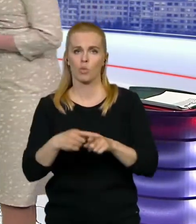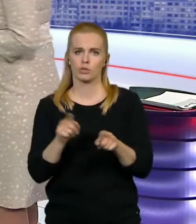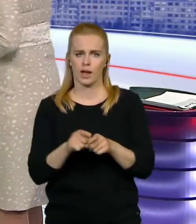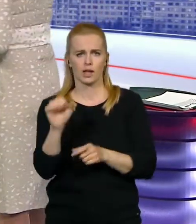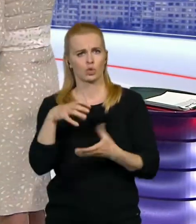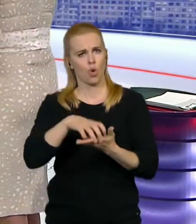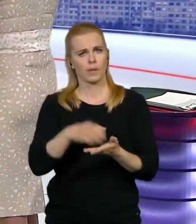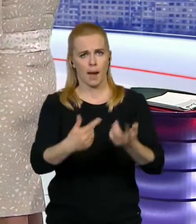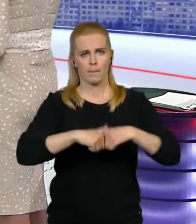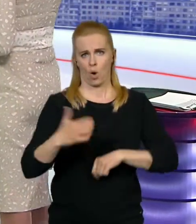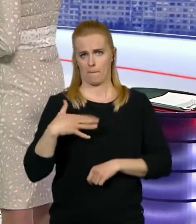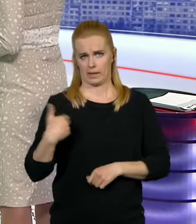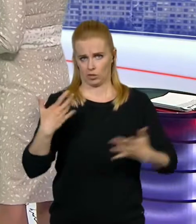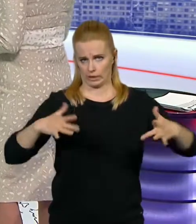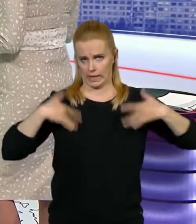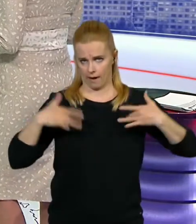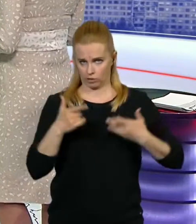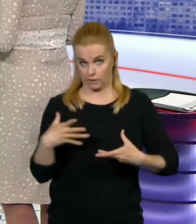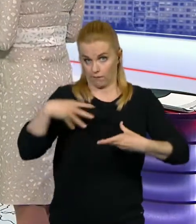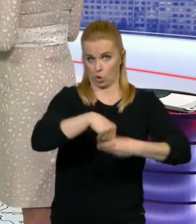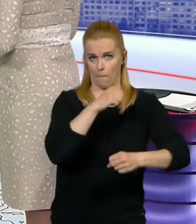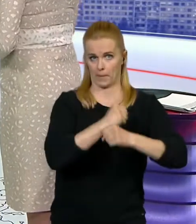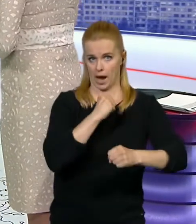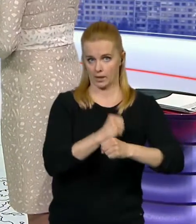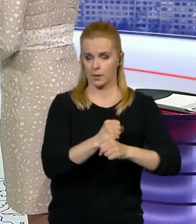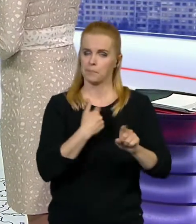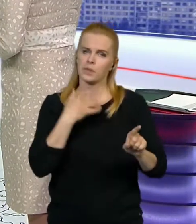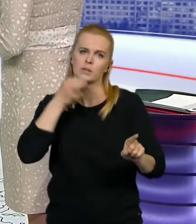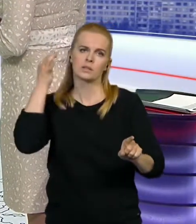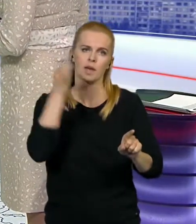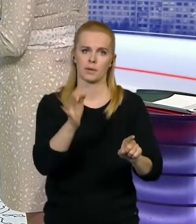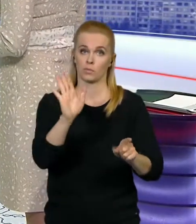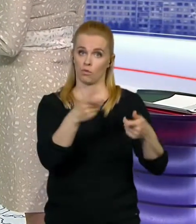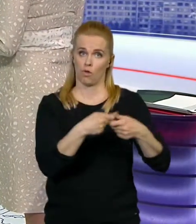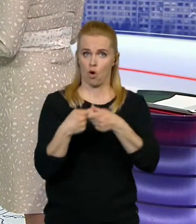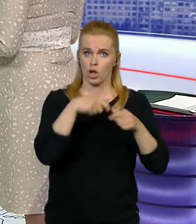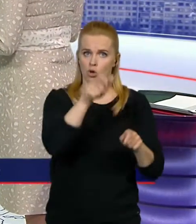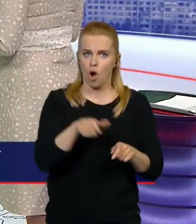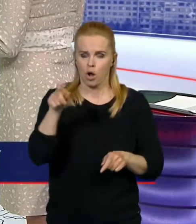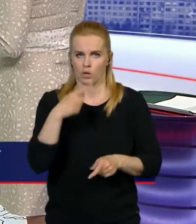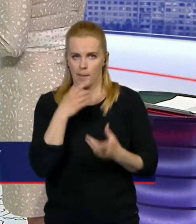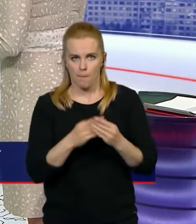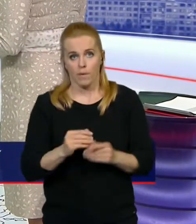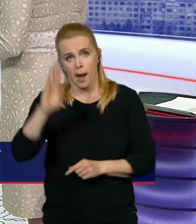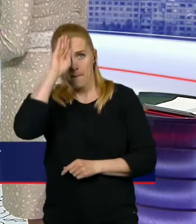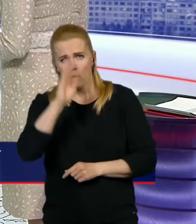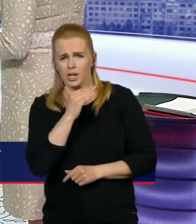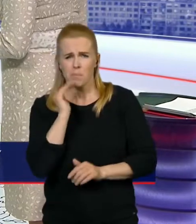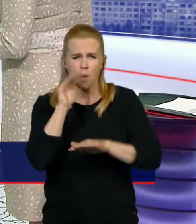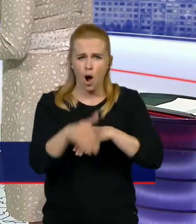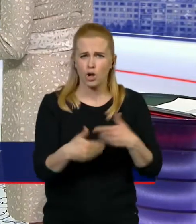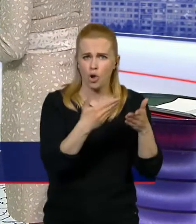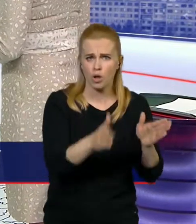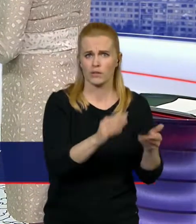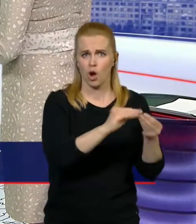zdravotnictví. Pane Levínský, vaši kolegové tedy dávají najevo rozčarování, podle nich se toho uvolní v pondělí až moc najednou.